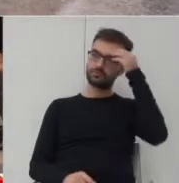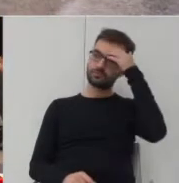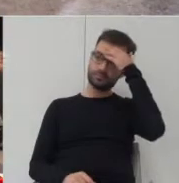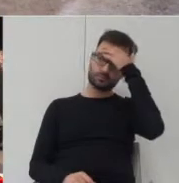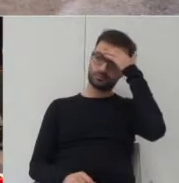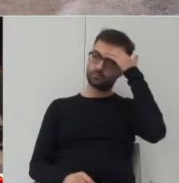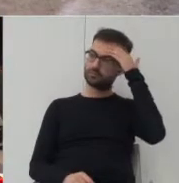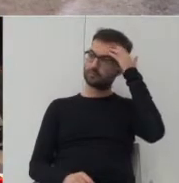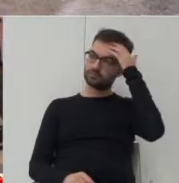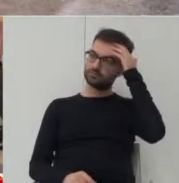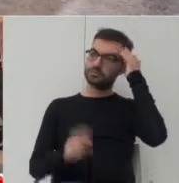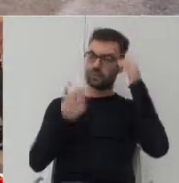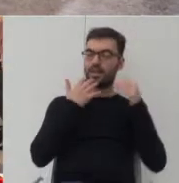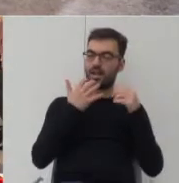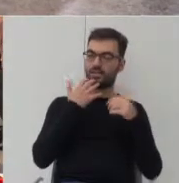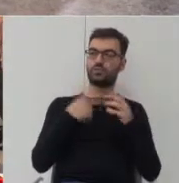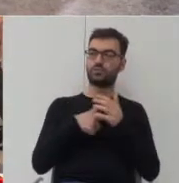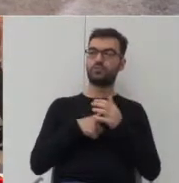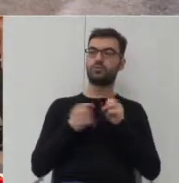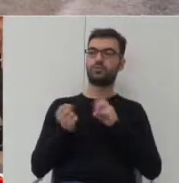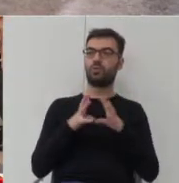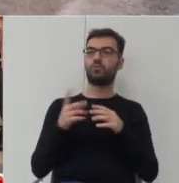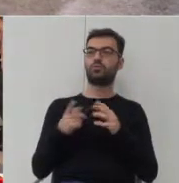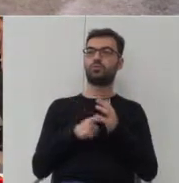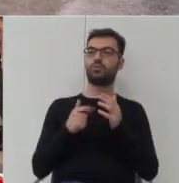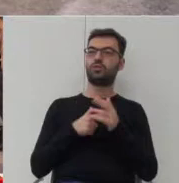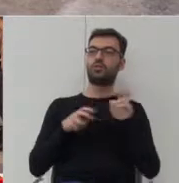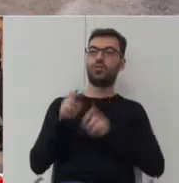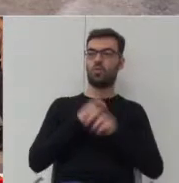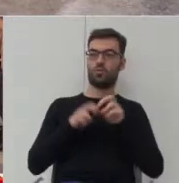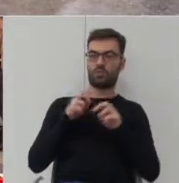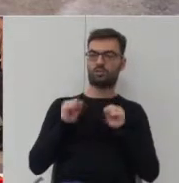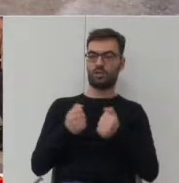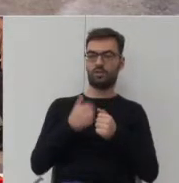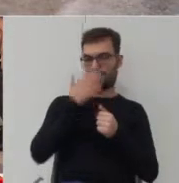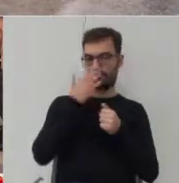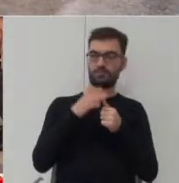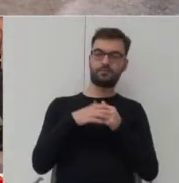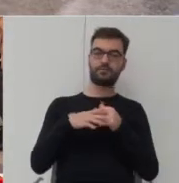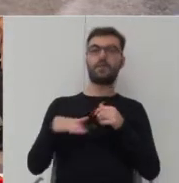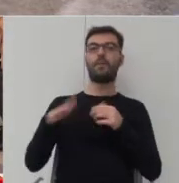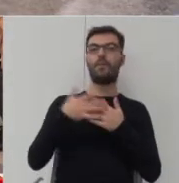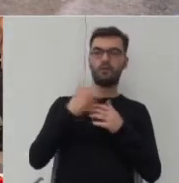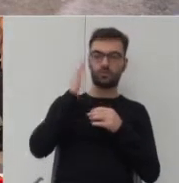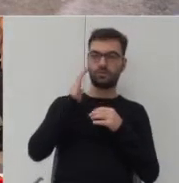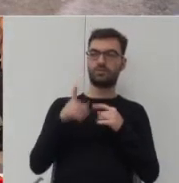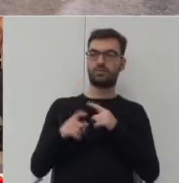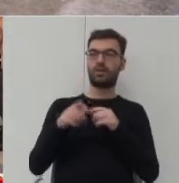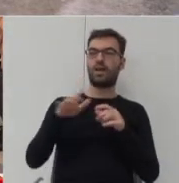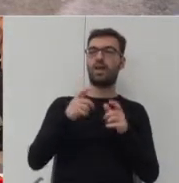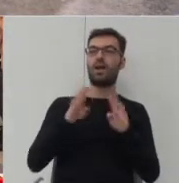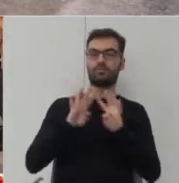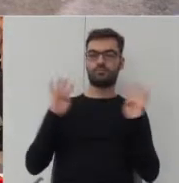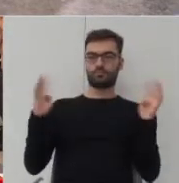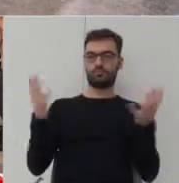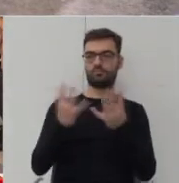zaczniemy od trochę podnarzekamy to jest sposób, w którym często ruch funkcjonuje w otoczeniu osiedli mieszkaniowych to są tereny grodzone